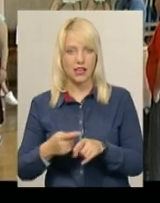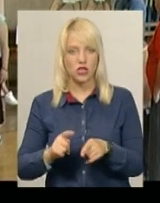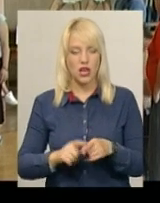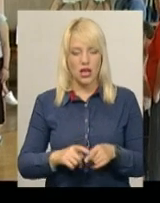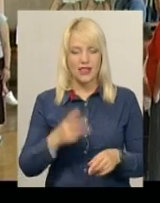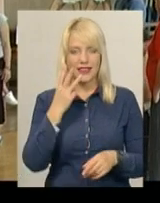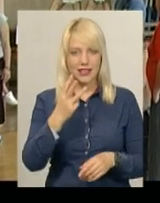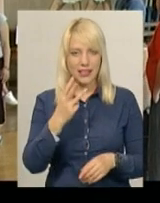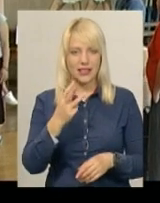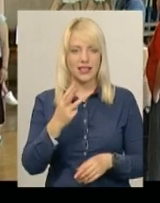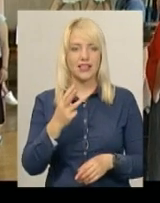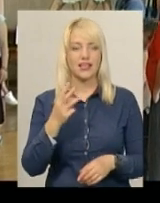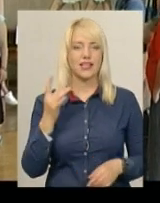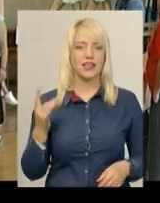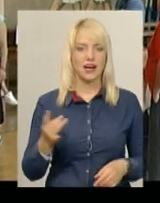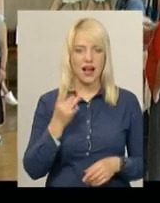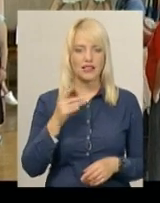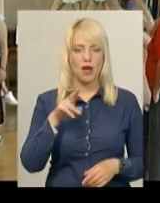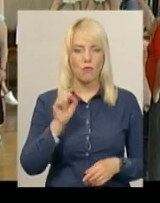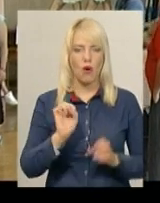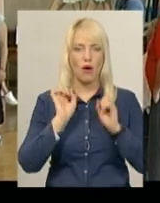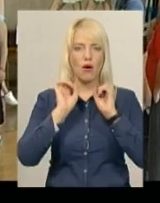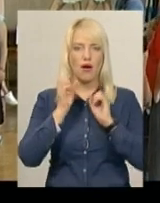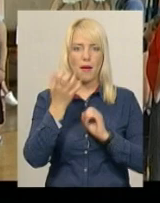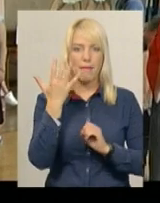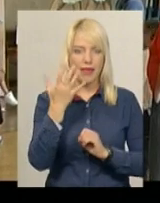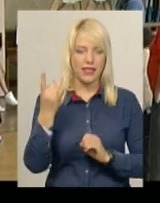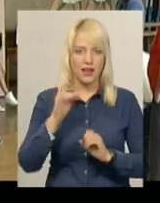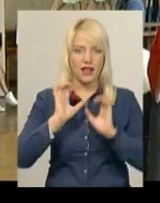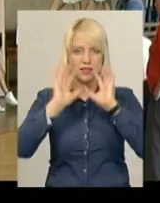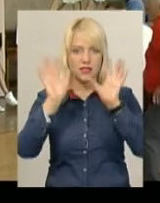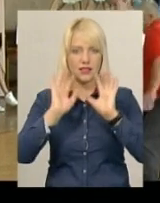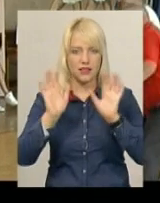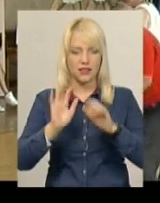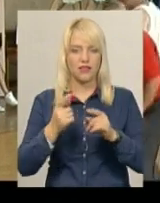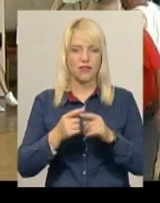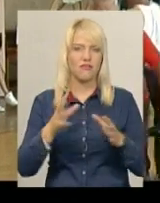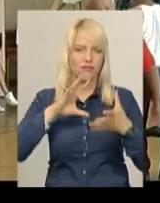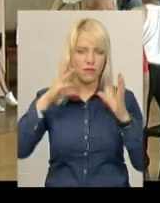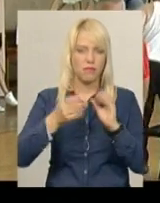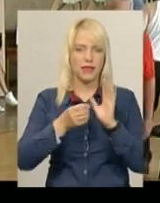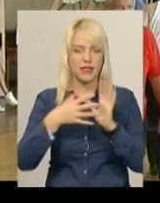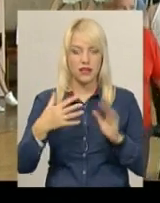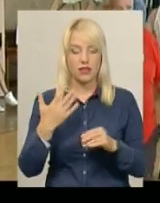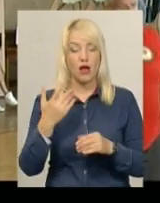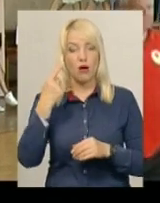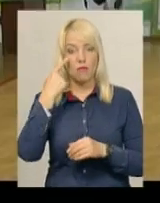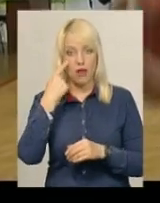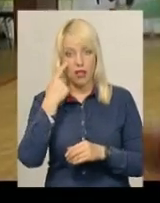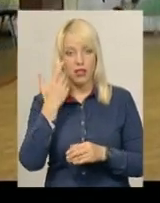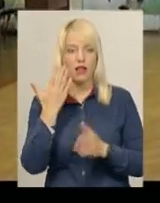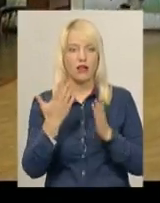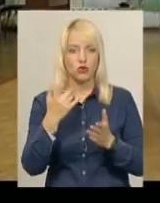китків. Тобто загалом кожен учасник виконує 15 китків. За попадання в кільце – один бал, не попадя на ноль балів.